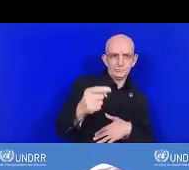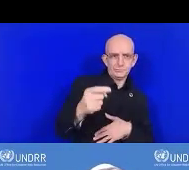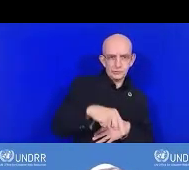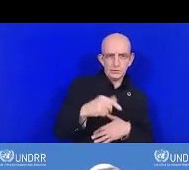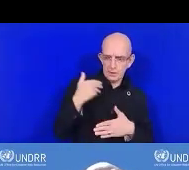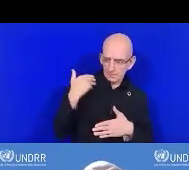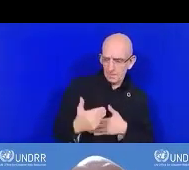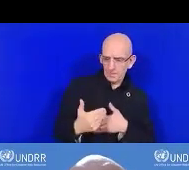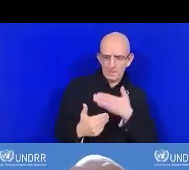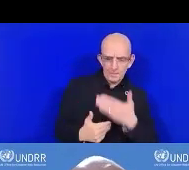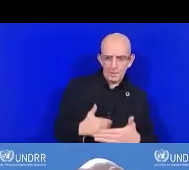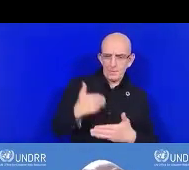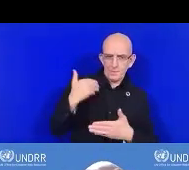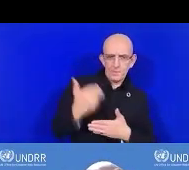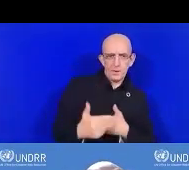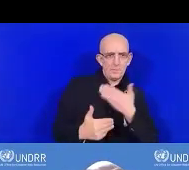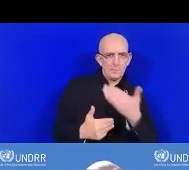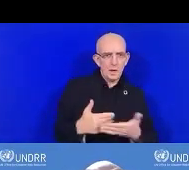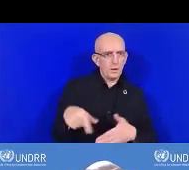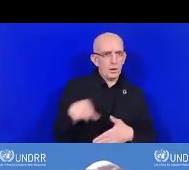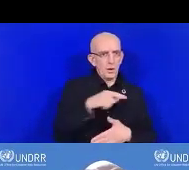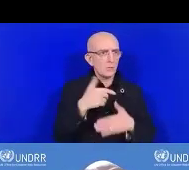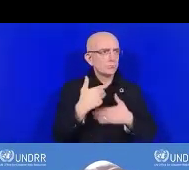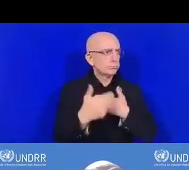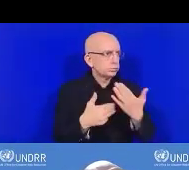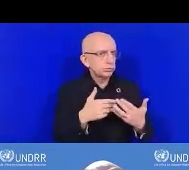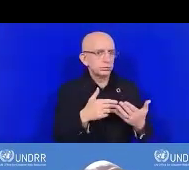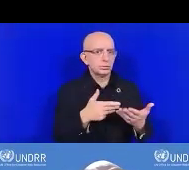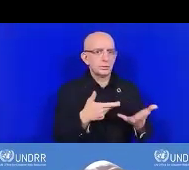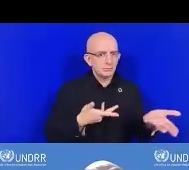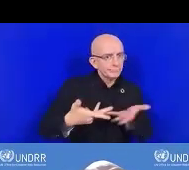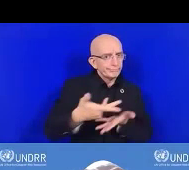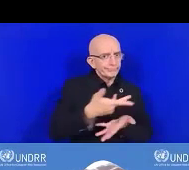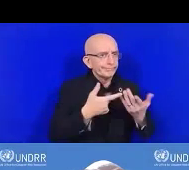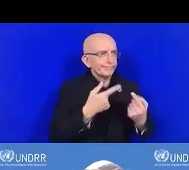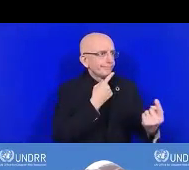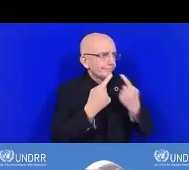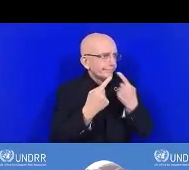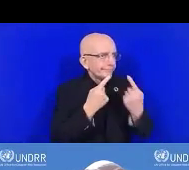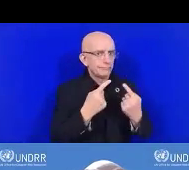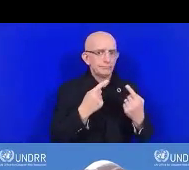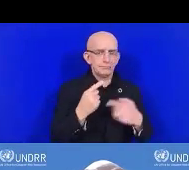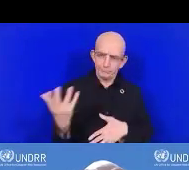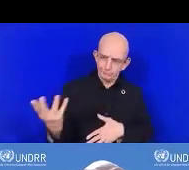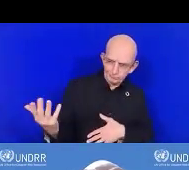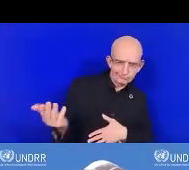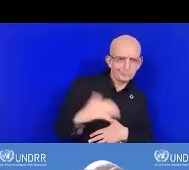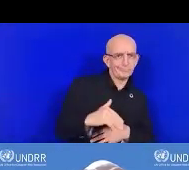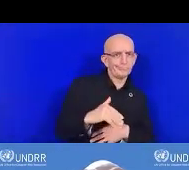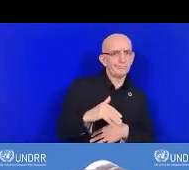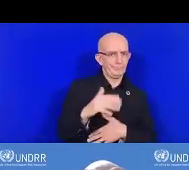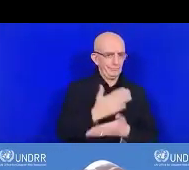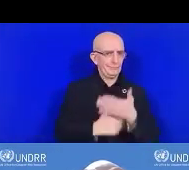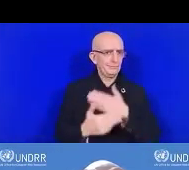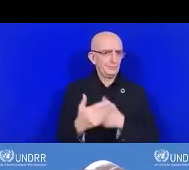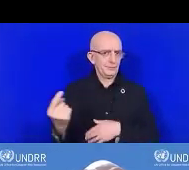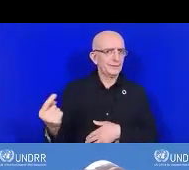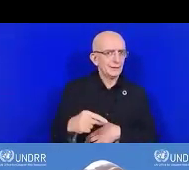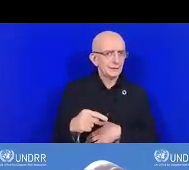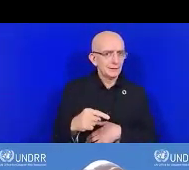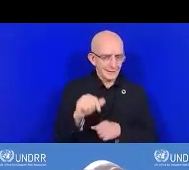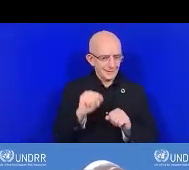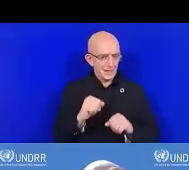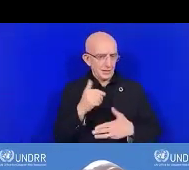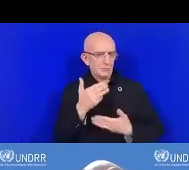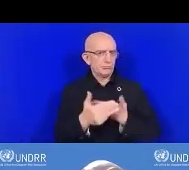développer une action ou un plan d'action. Ces personnes doivent être